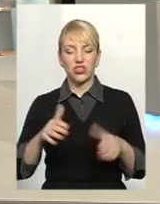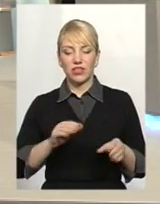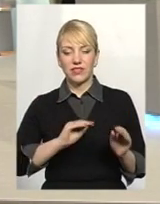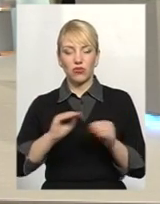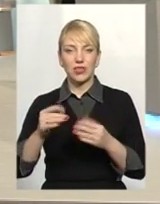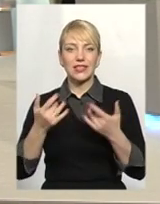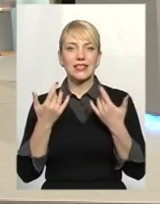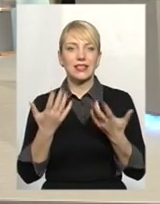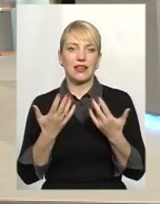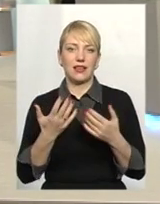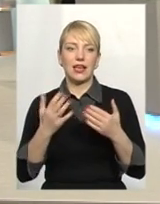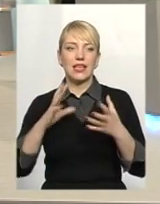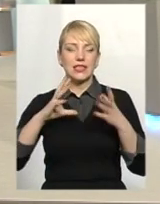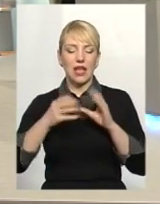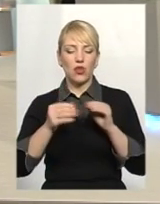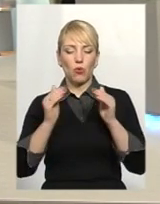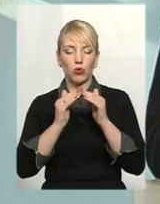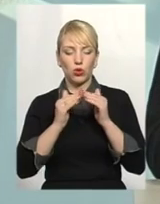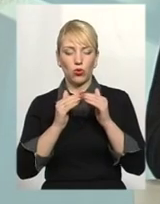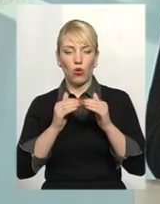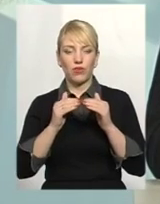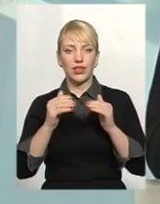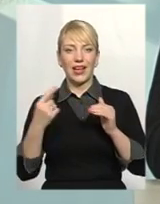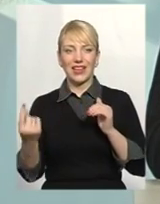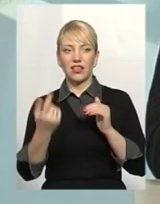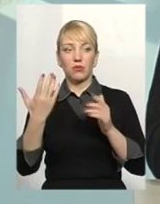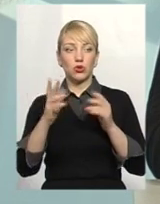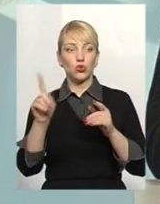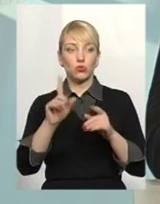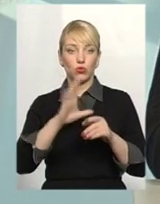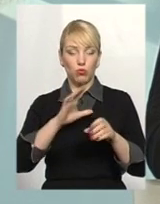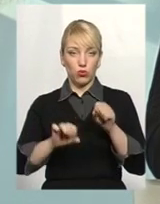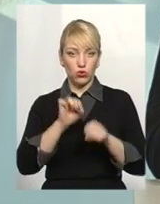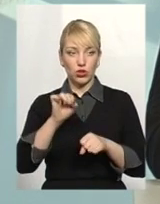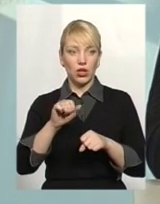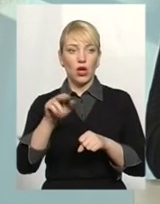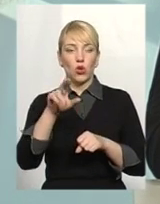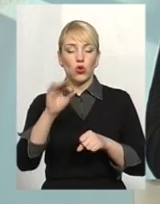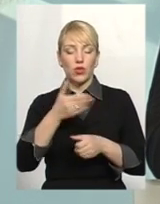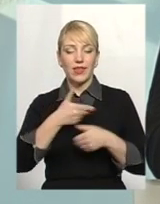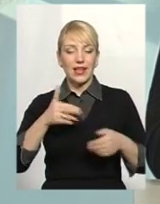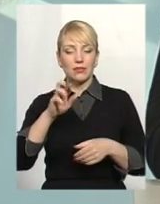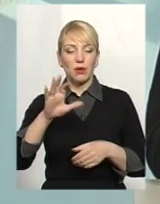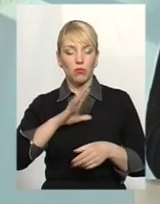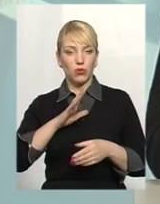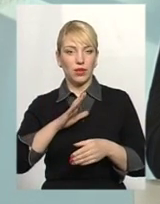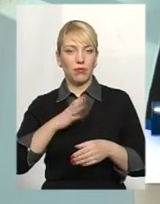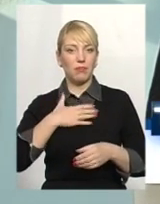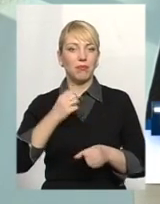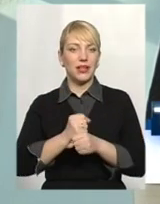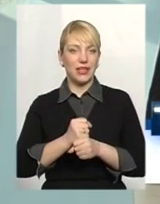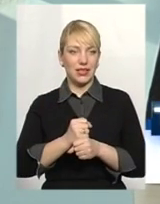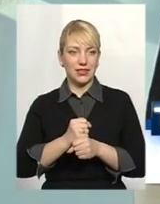загальнобудинкових лічильників, якби ми щось порушили, до нас були б якісь претензії від